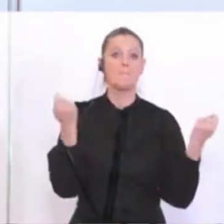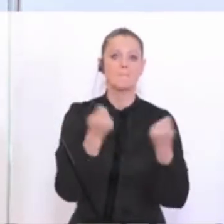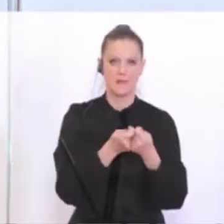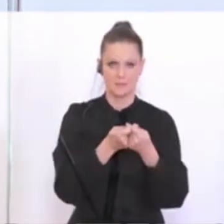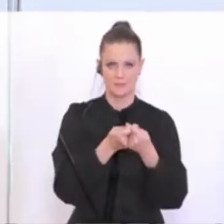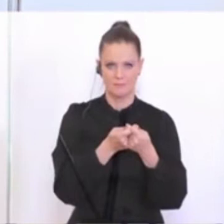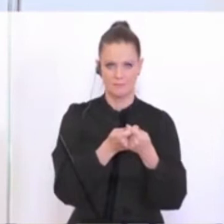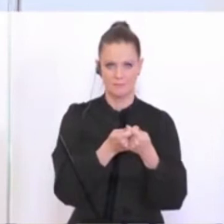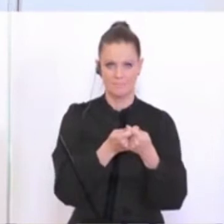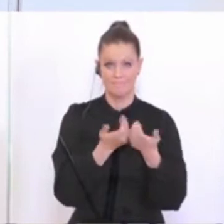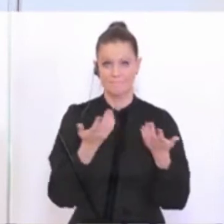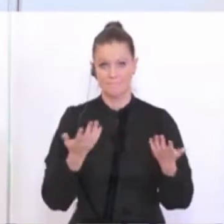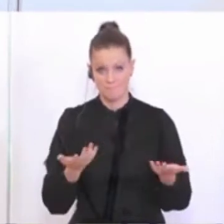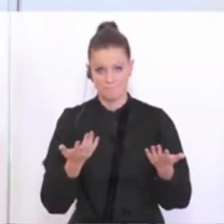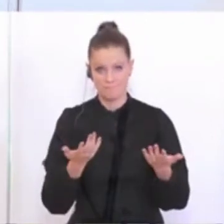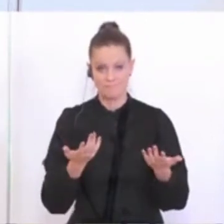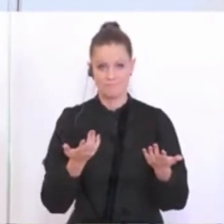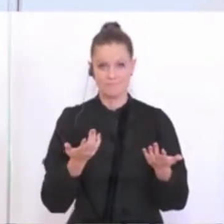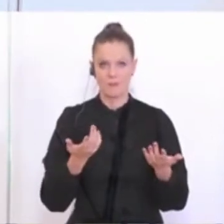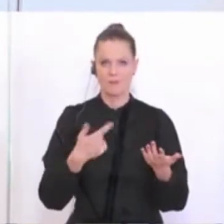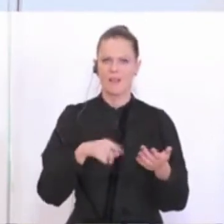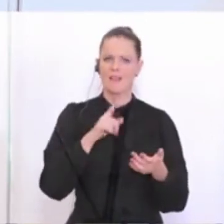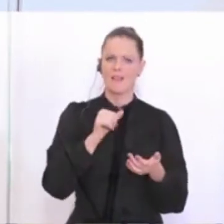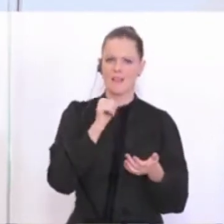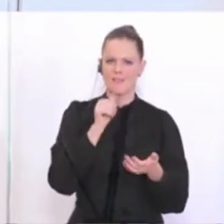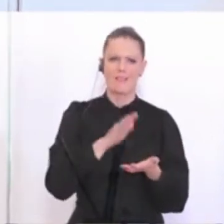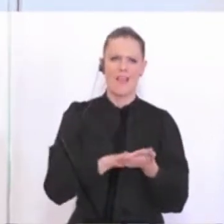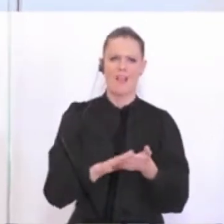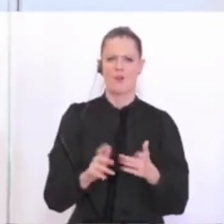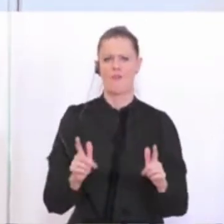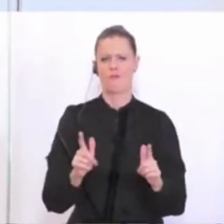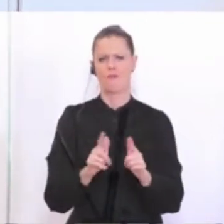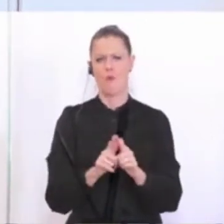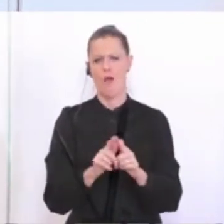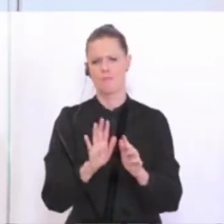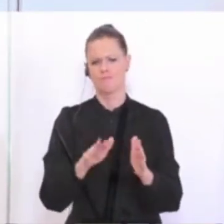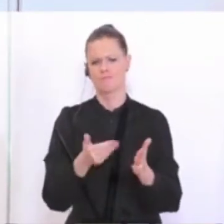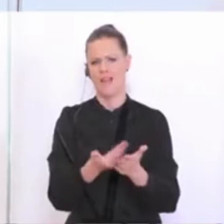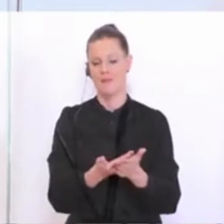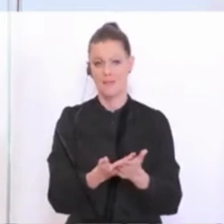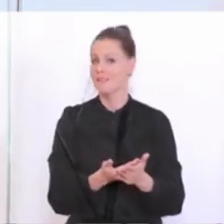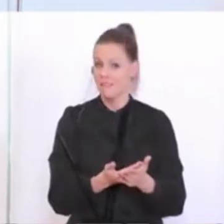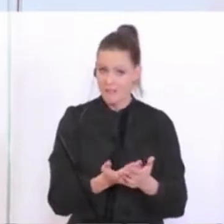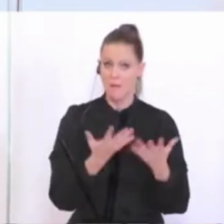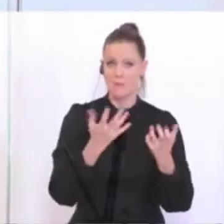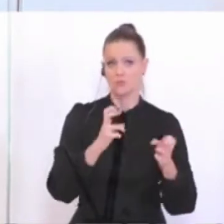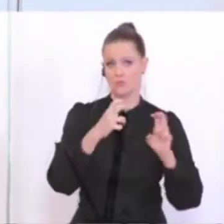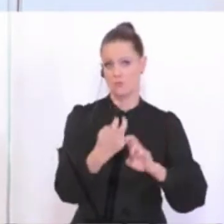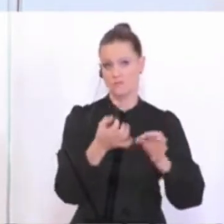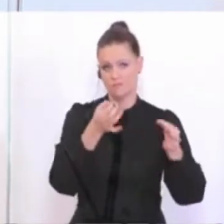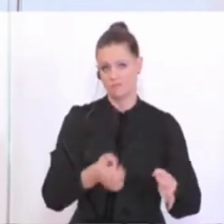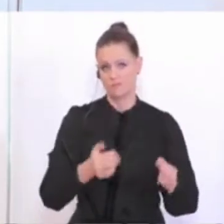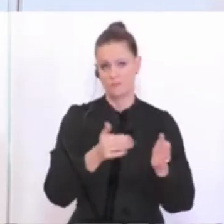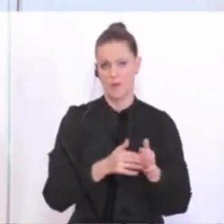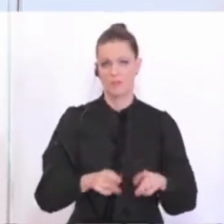notwendig ist. Weil wir wollen ja das nicht nur pro forma ermöglichen, es soll ja auch praxistauglich sein. Allerdings muss die letztendlich,